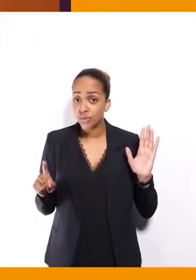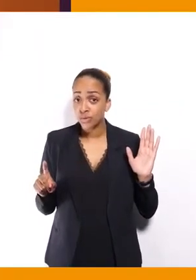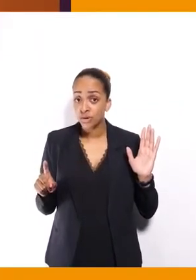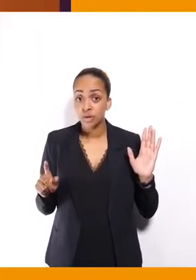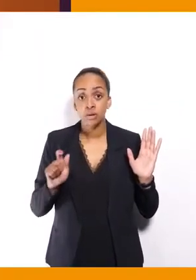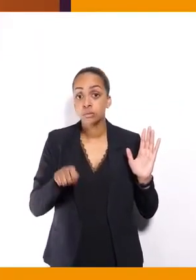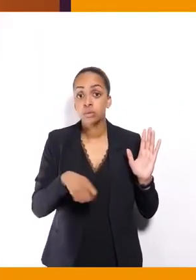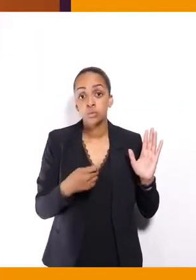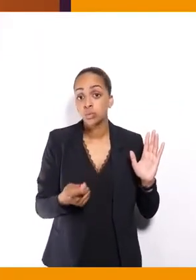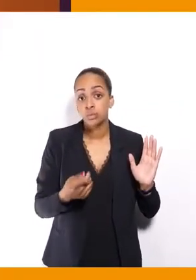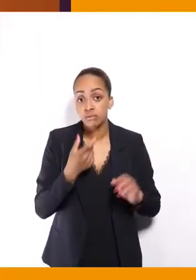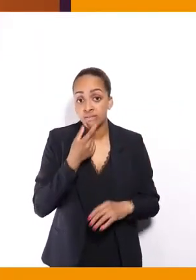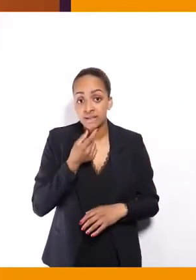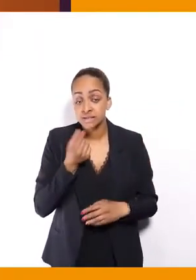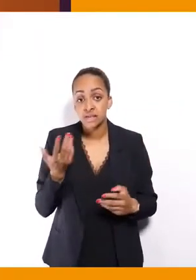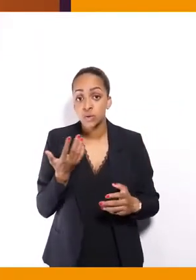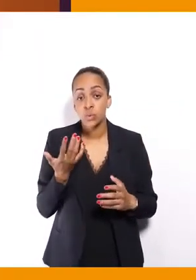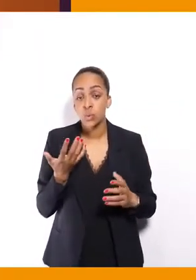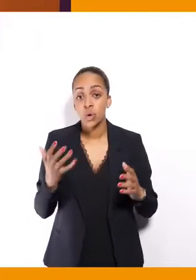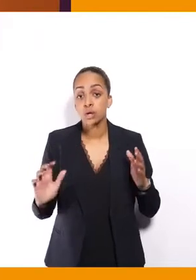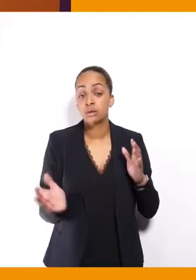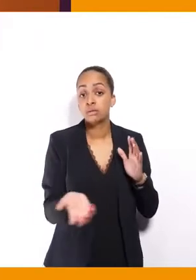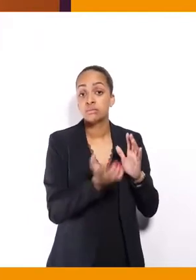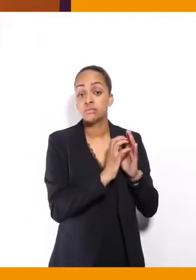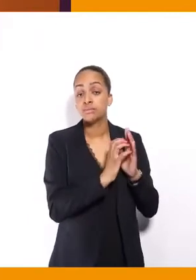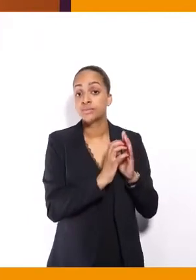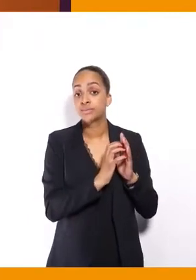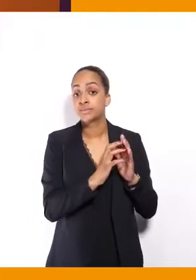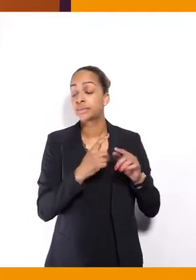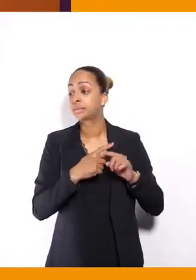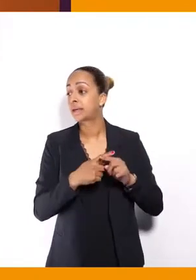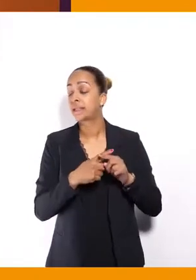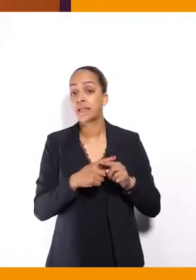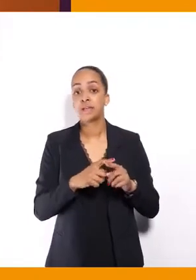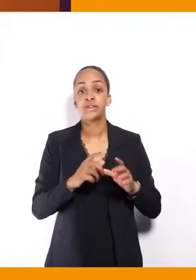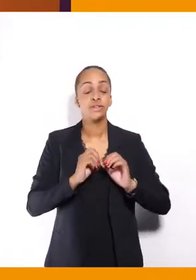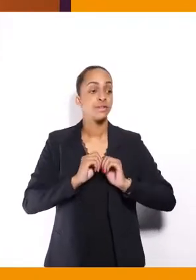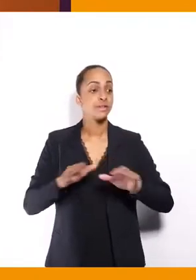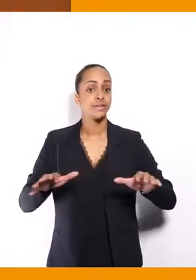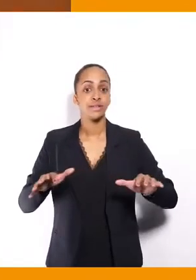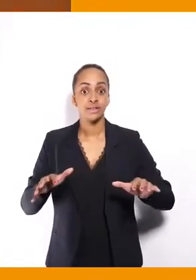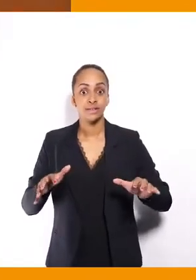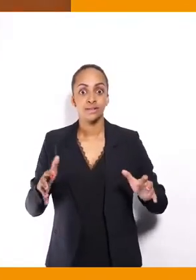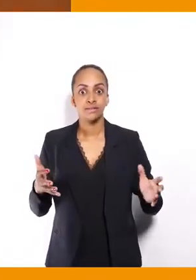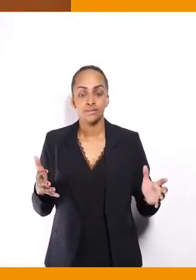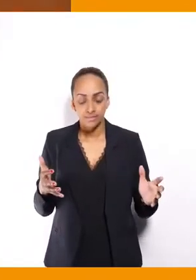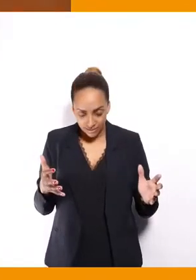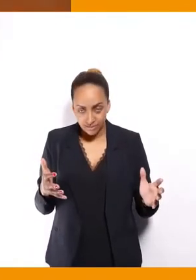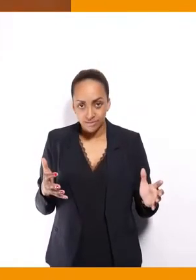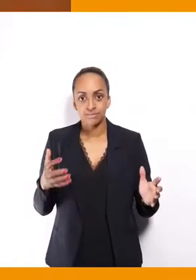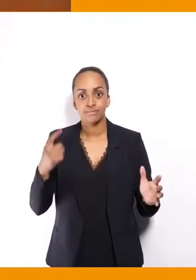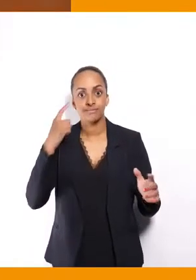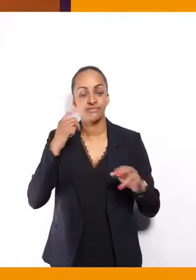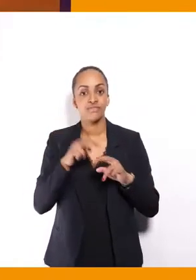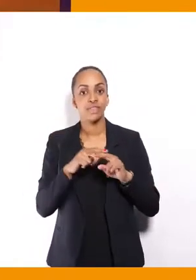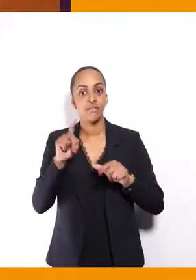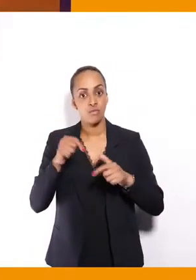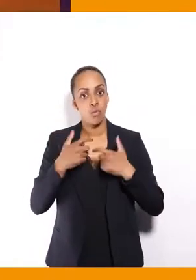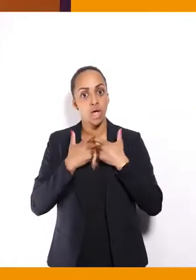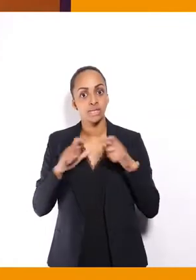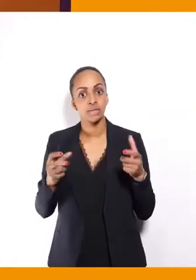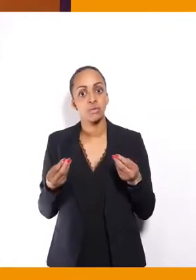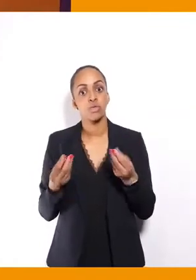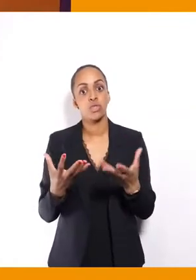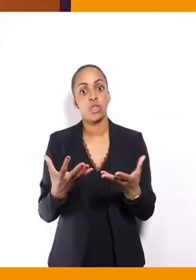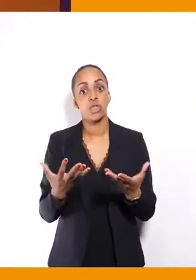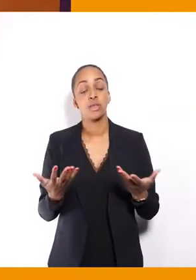facilité qu'on a parfois à retouter ou à partager les choses que d'autres font, sans les rendre accessibles, fait qu'on